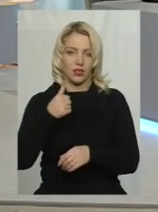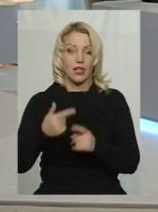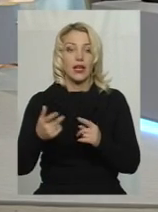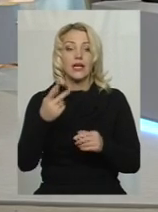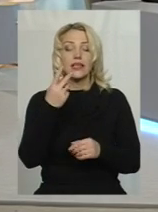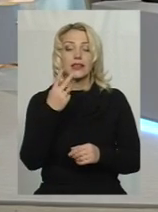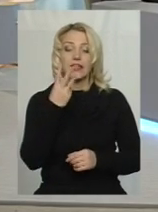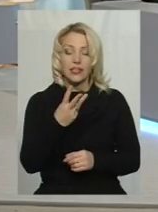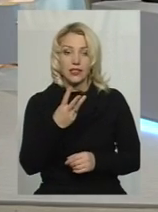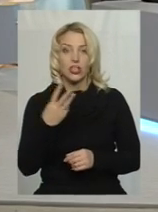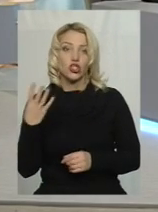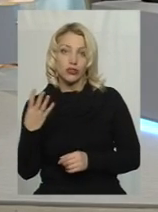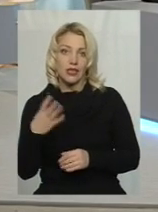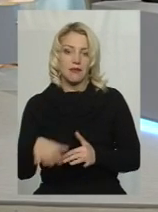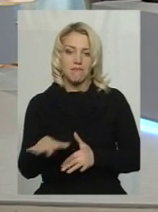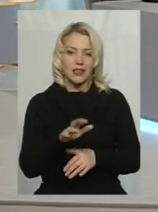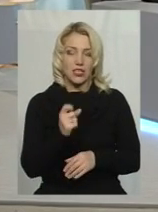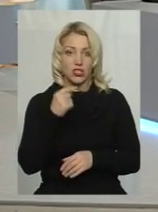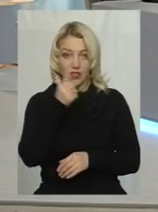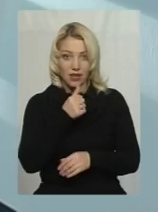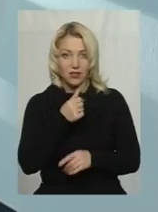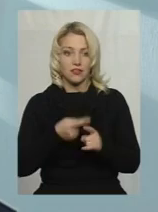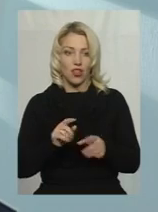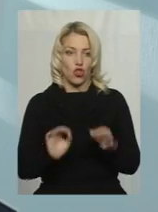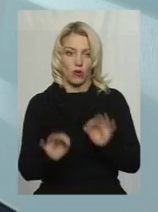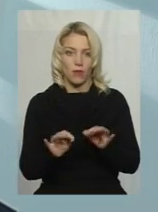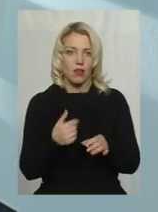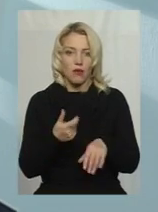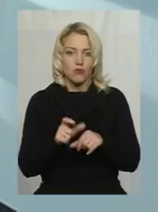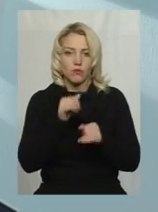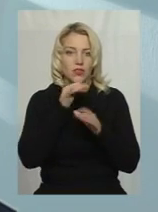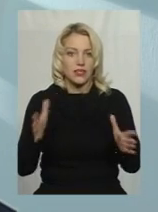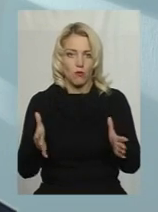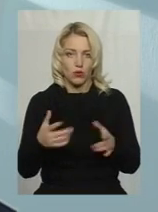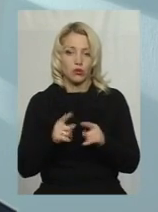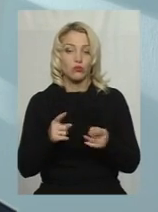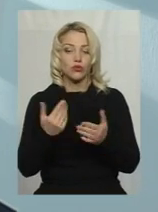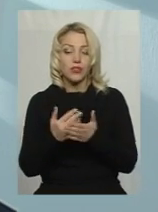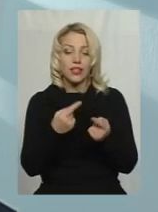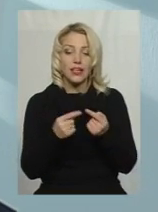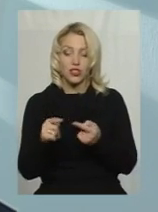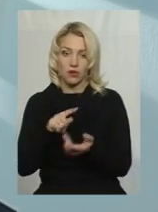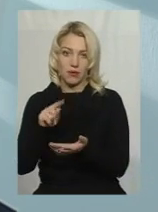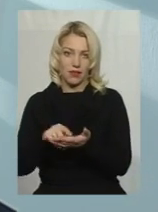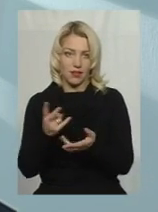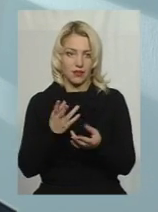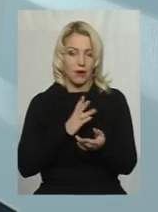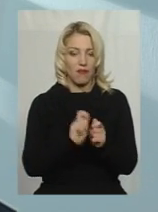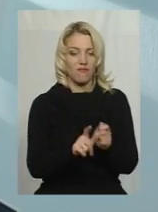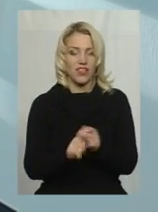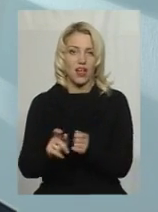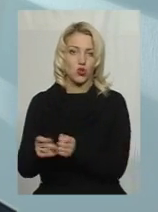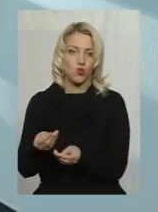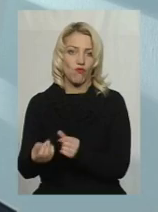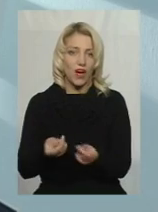-чотири майданчика за рік – це нормально. Більше ми просто не в змозі, тому що є інші питання, які потрібно фінансувати, які